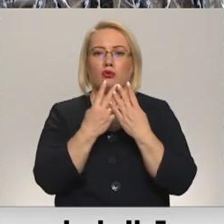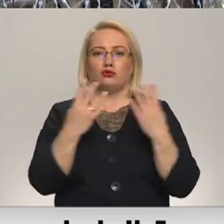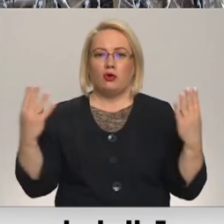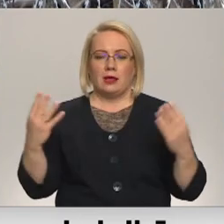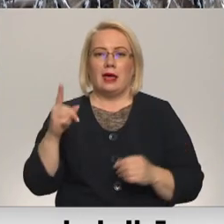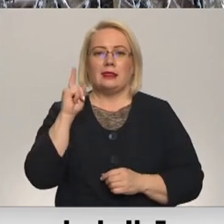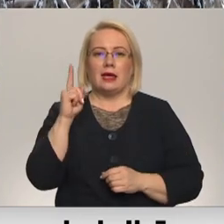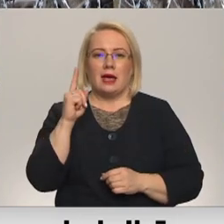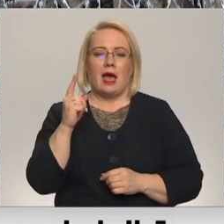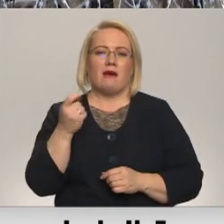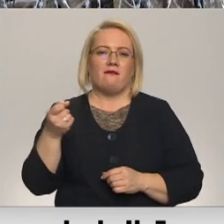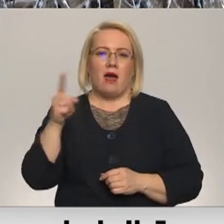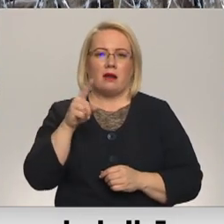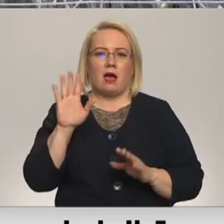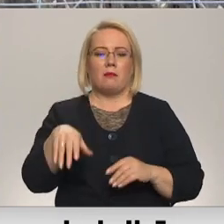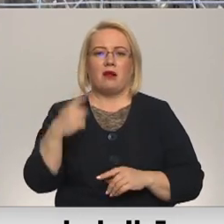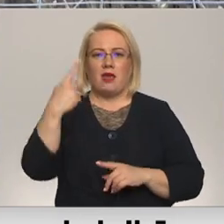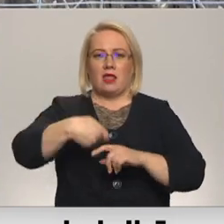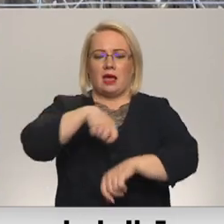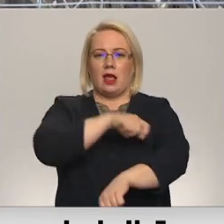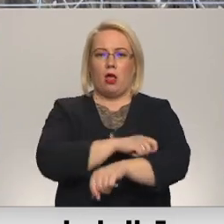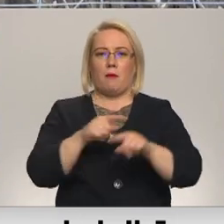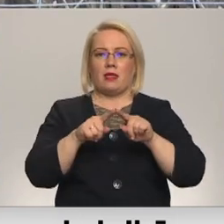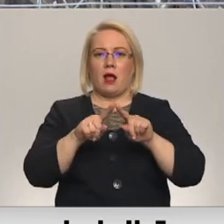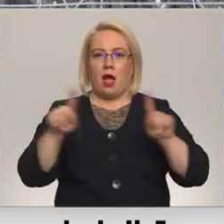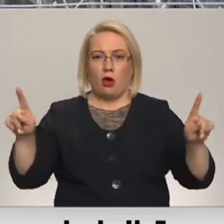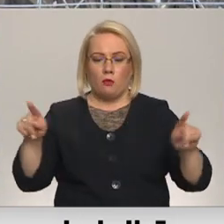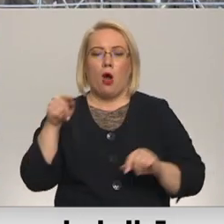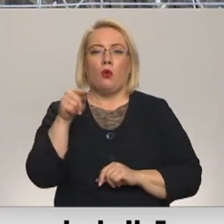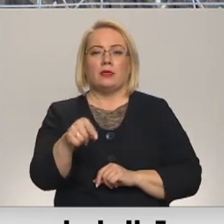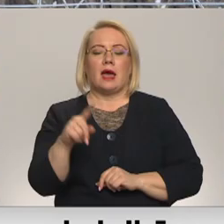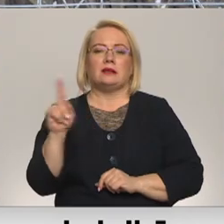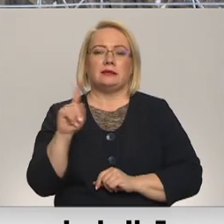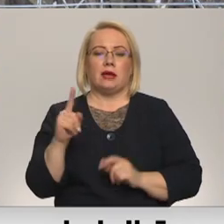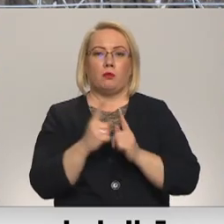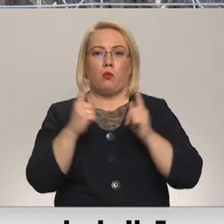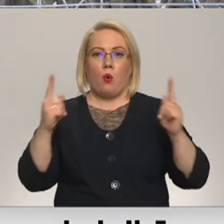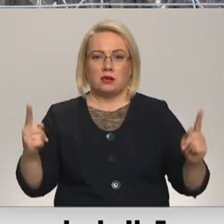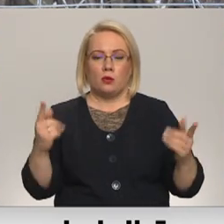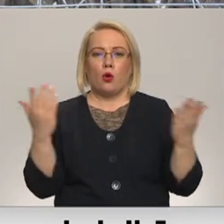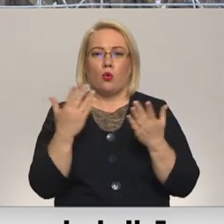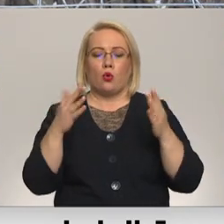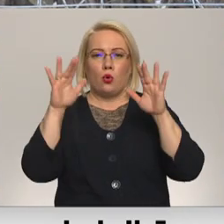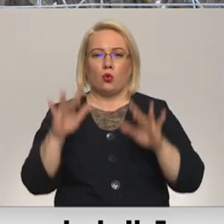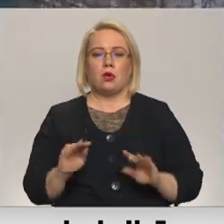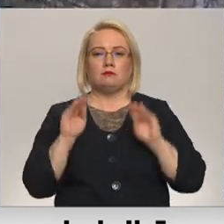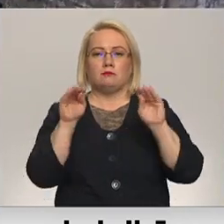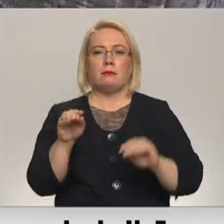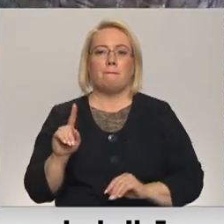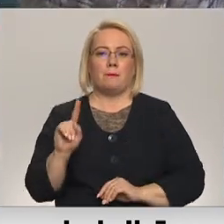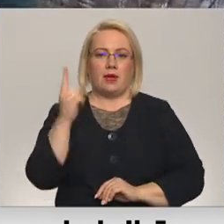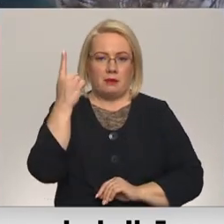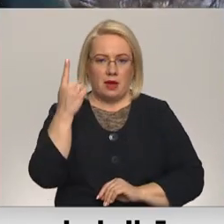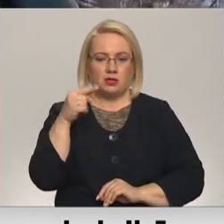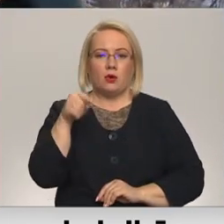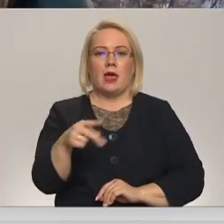klaivien nedaudz vairāk nekā kilometra garumā, taču tieši tas ir žoga posms, ko rudenī uzstādīja kā pirmo. Un šeit